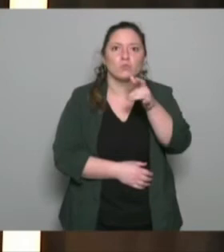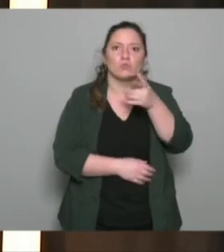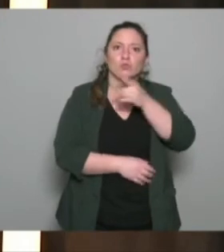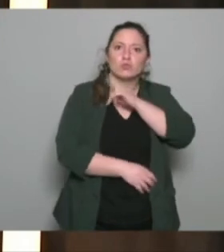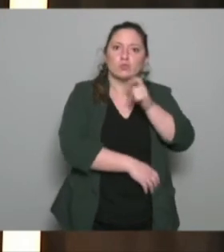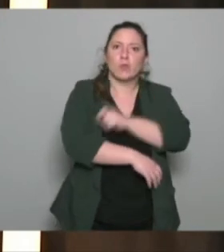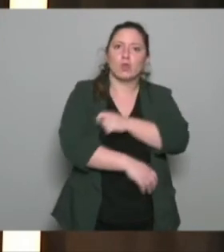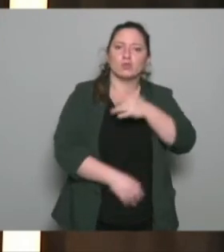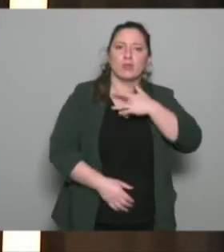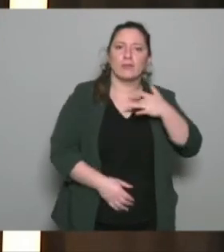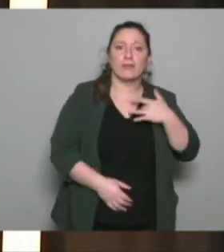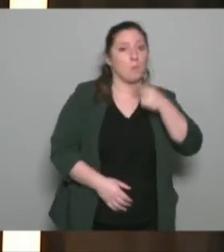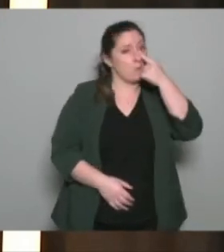aussi